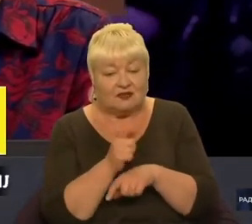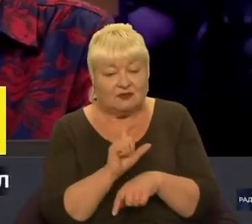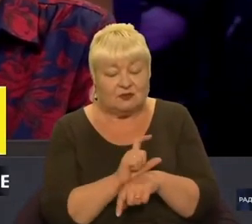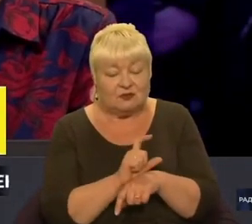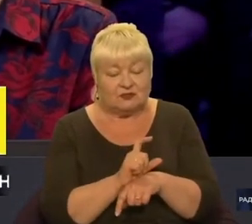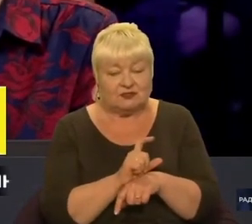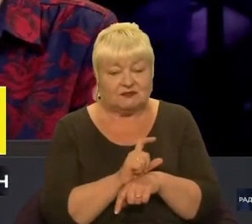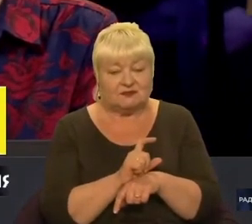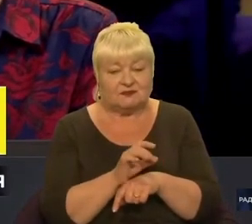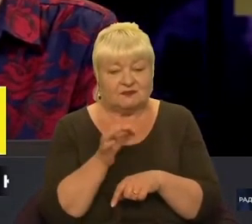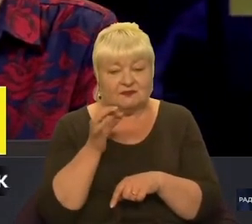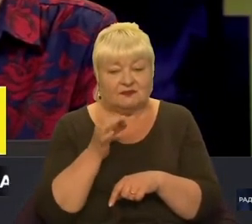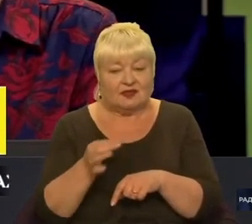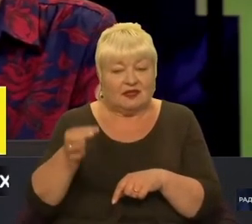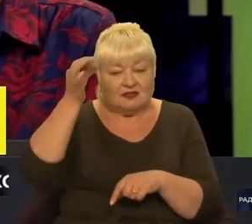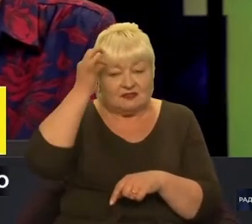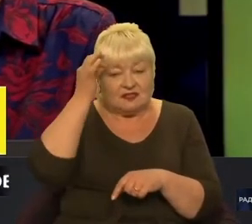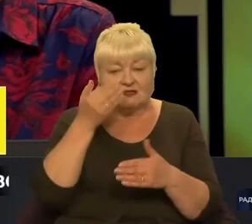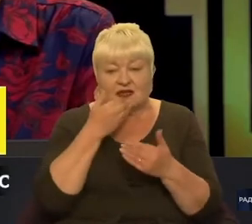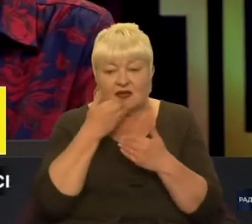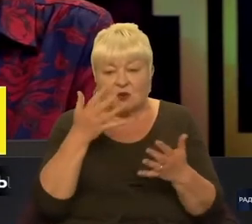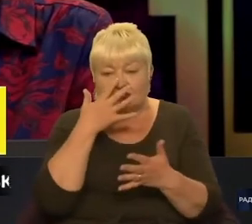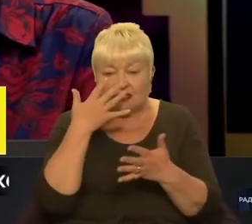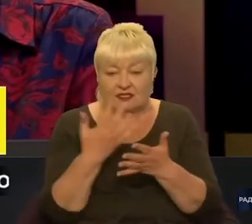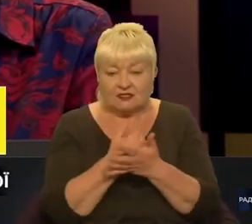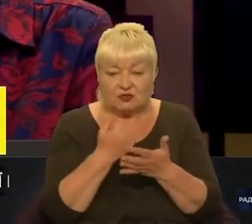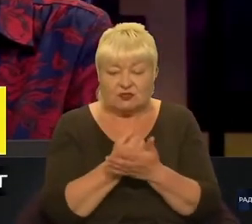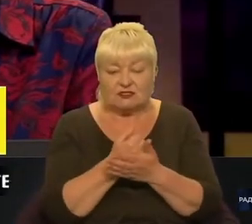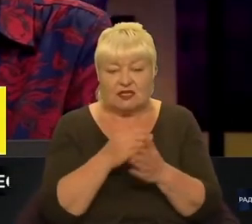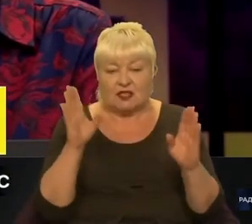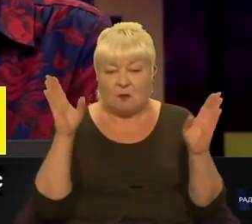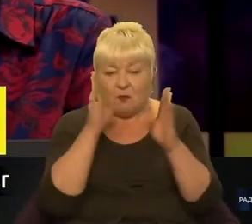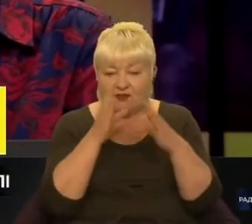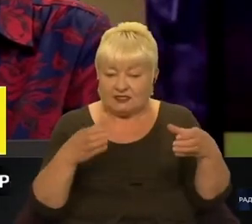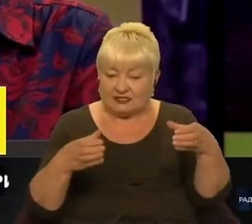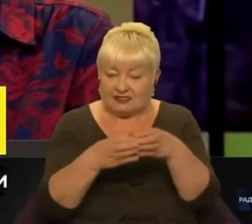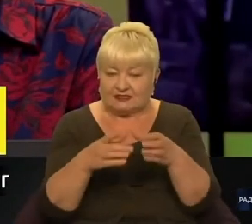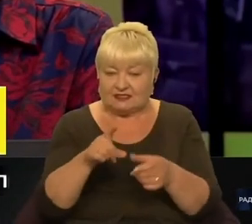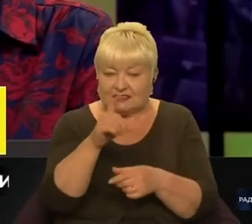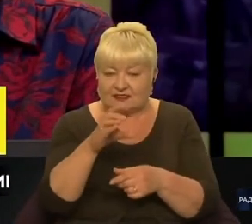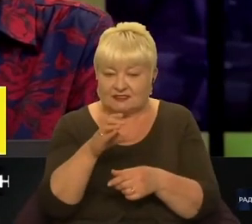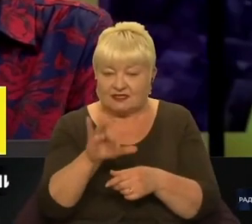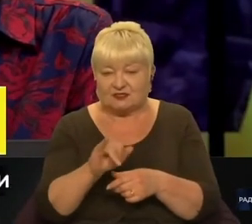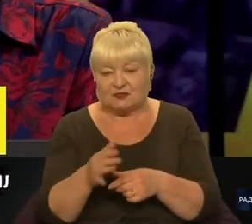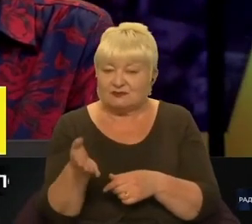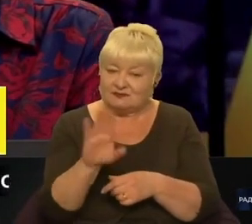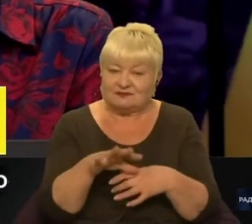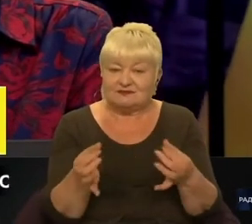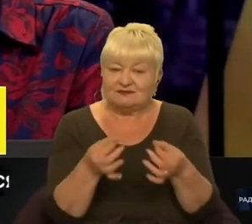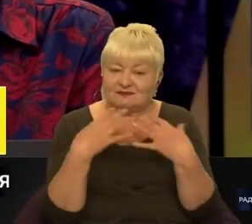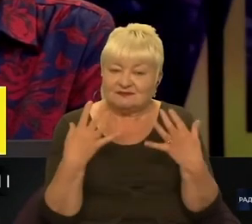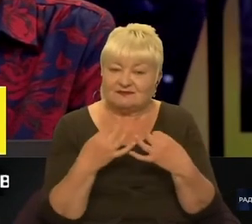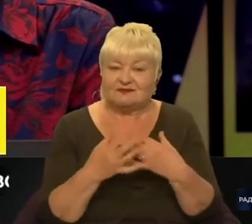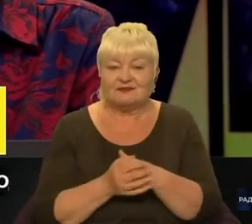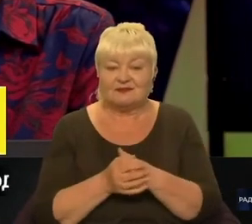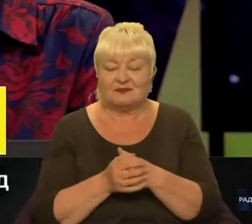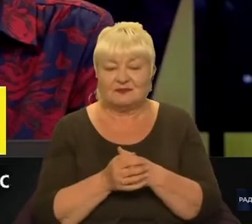згадали про останні досягнення повітряних сил, Збройних сил України. Анну, розкажіть про них, будь ласка.